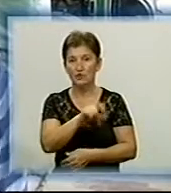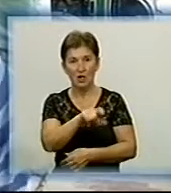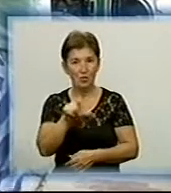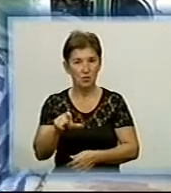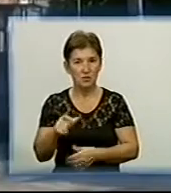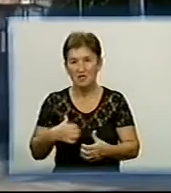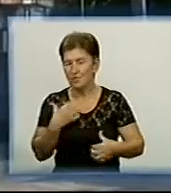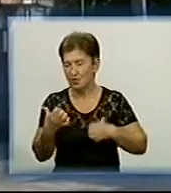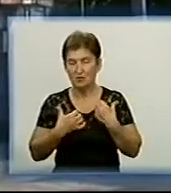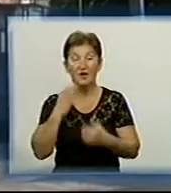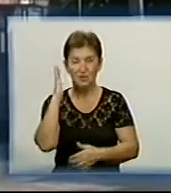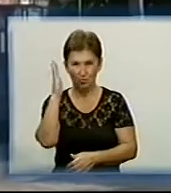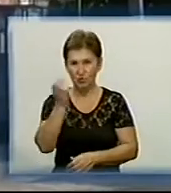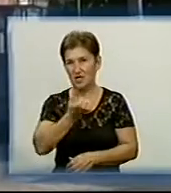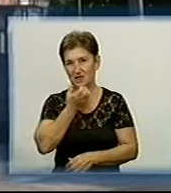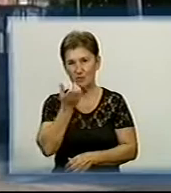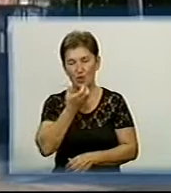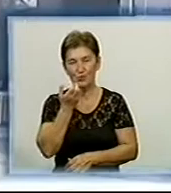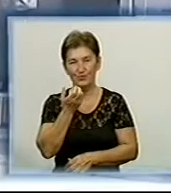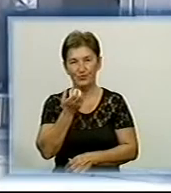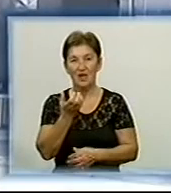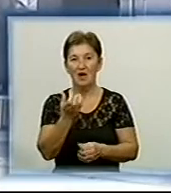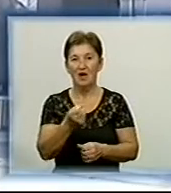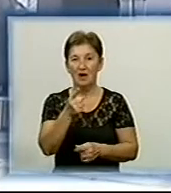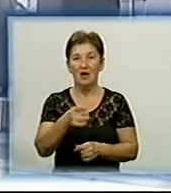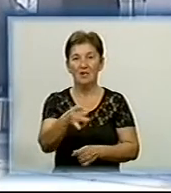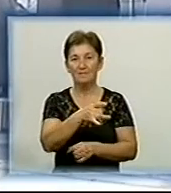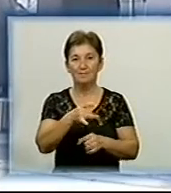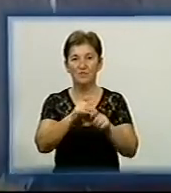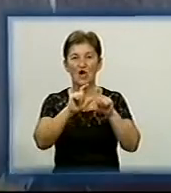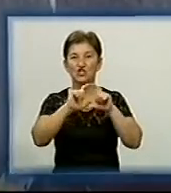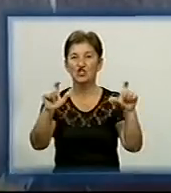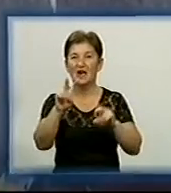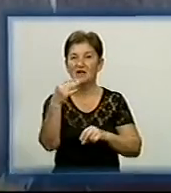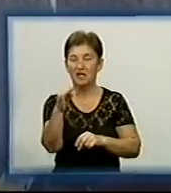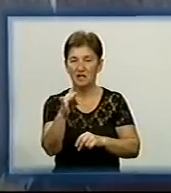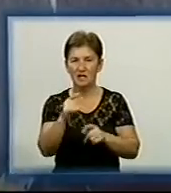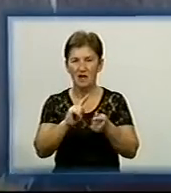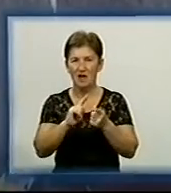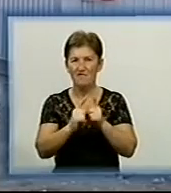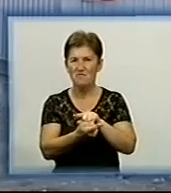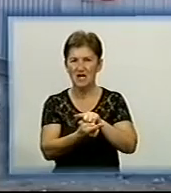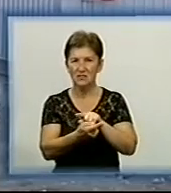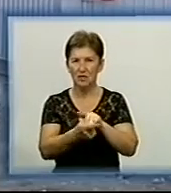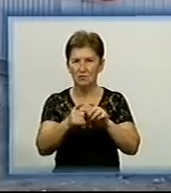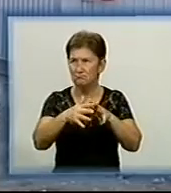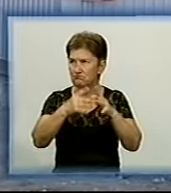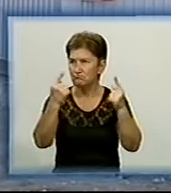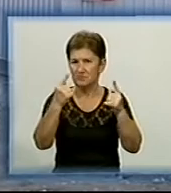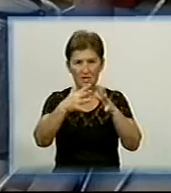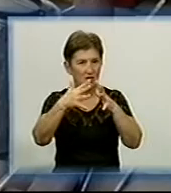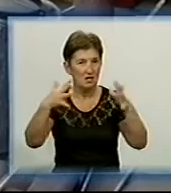Інший модернізований цьогоріч об'єкт – котельня мікрорайоношкільний Замість величезної старої конструкції кіровоградців